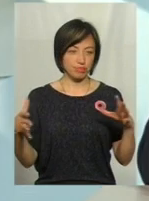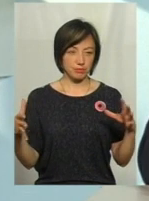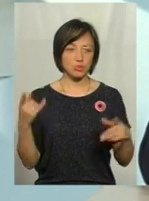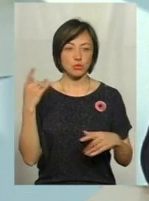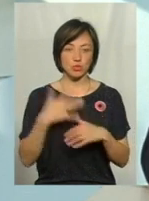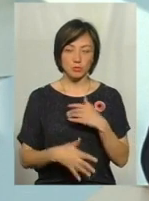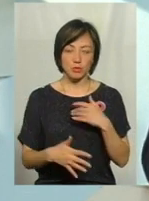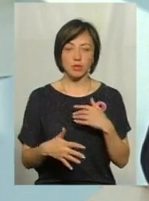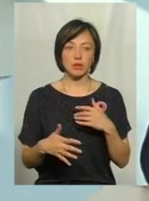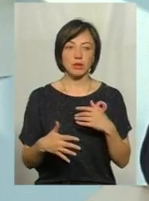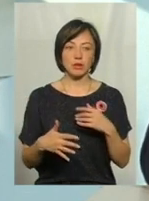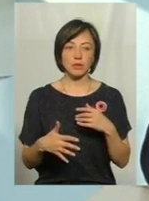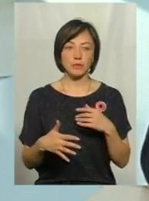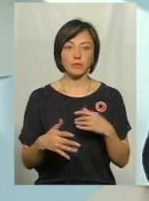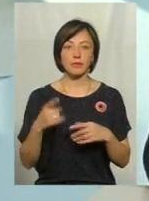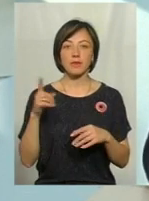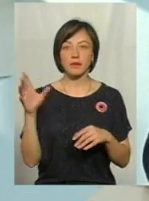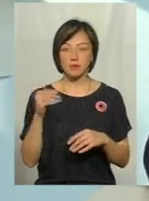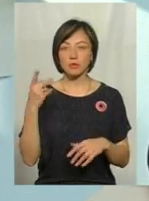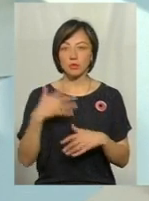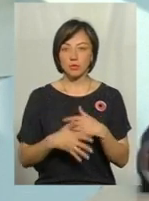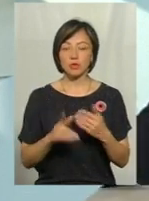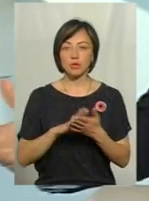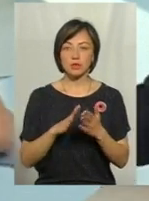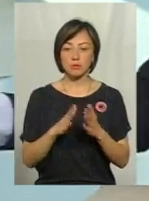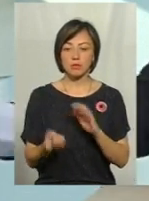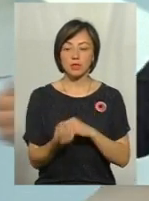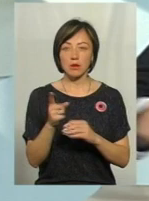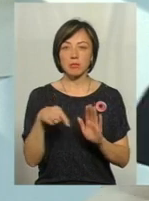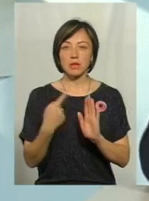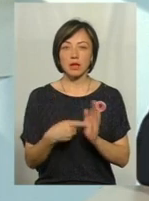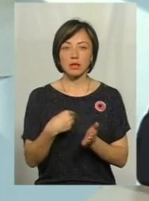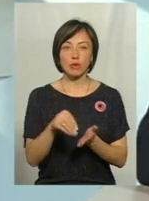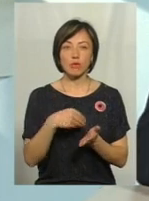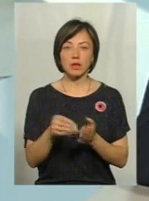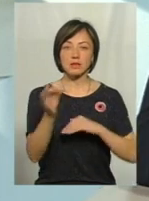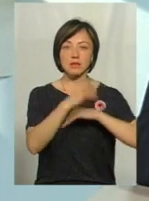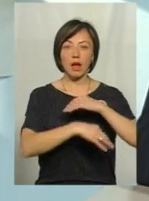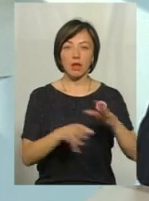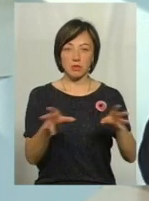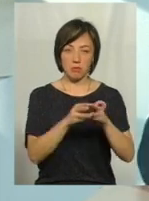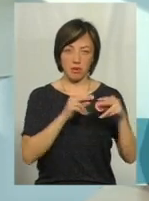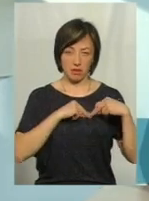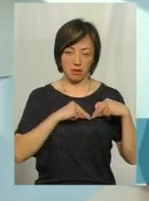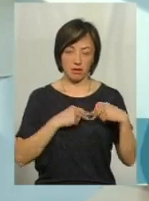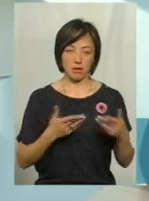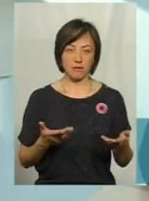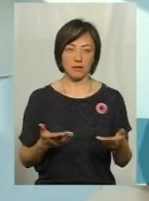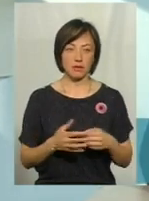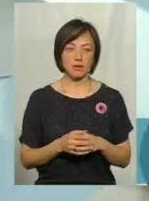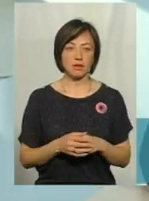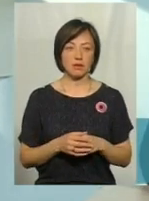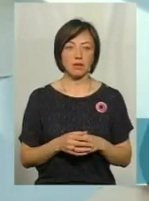зрозуміло, да, і понятно, що стане питання закупівлі у західних партнерів таких